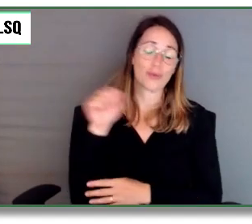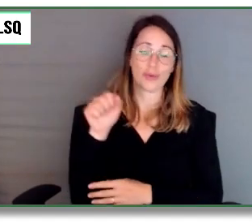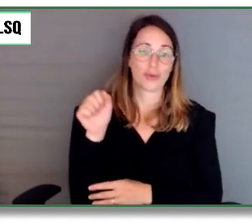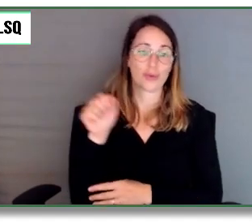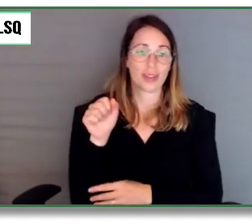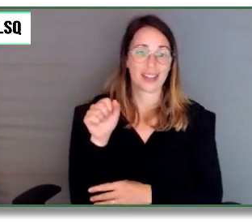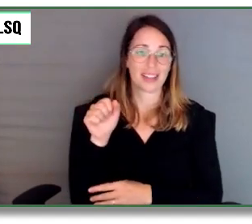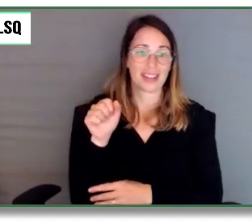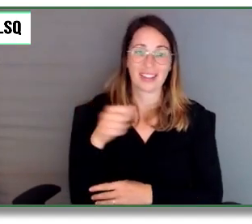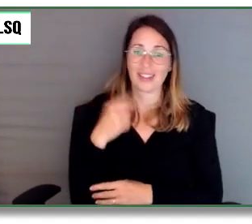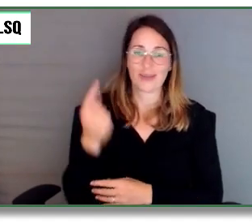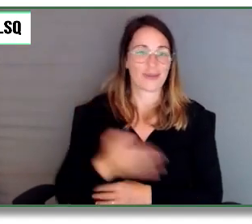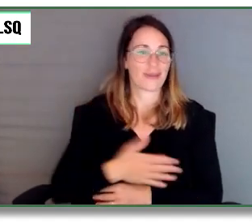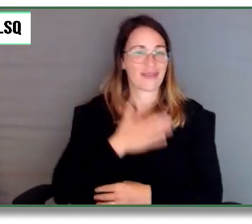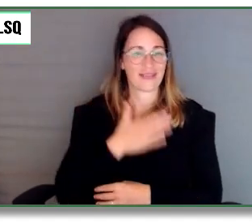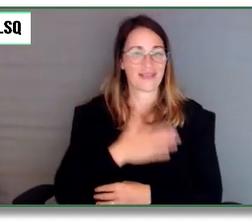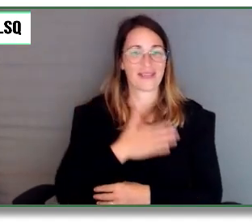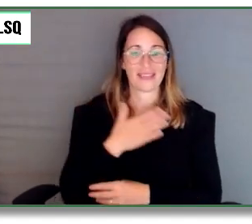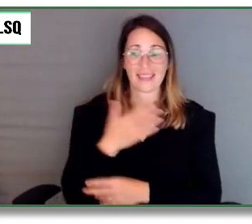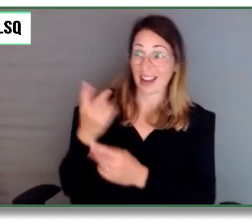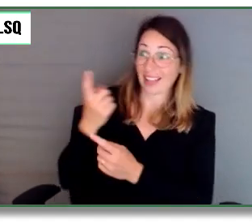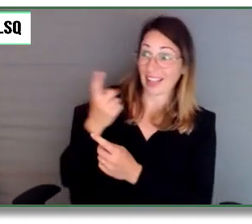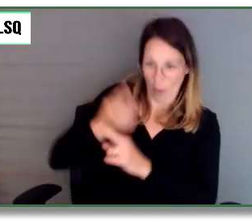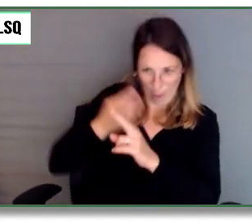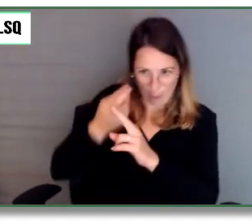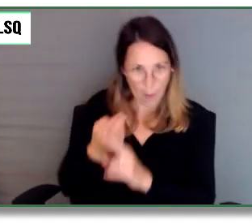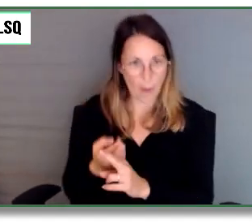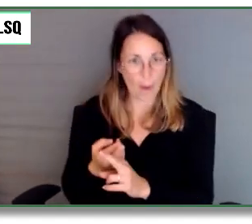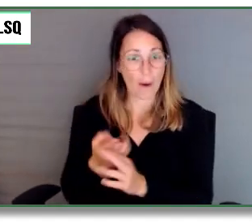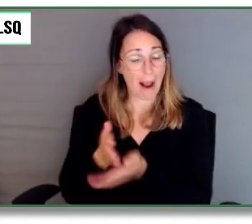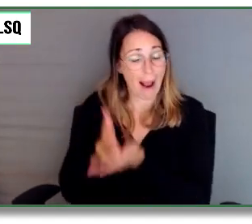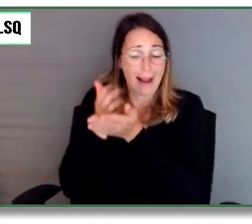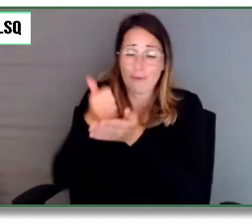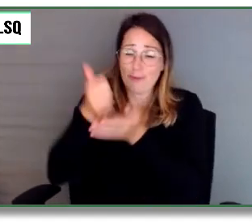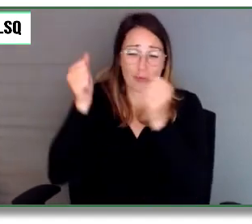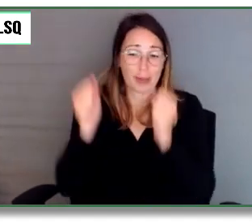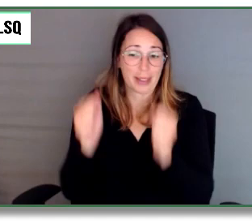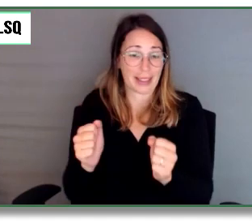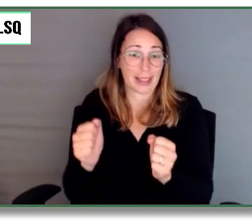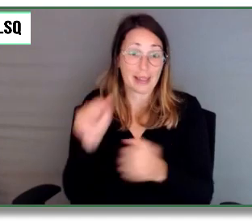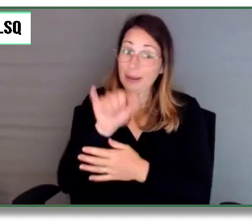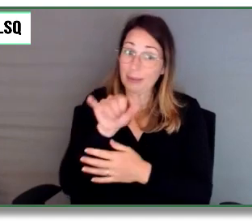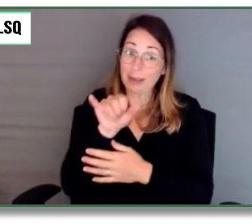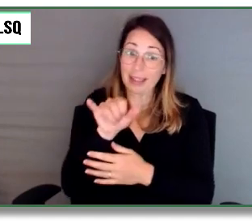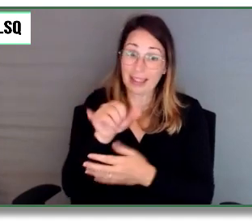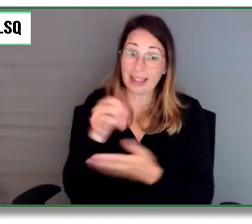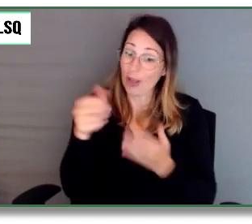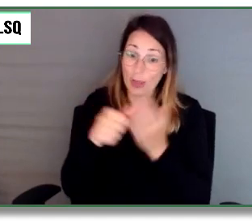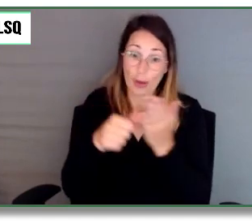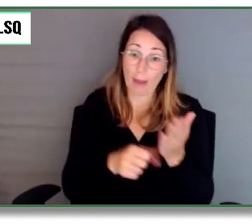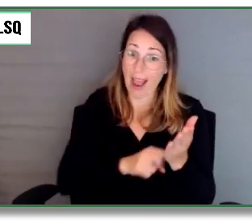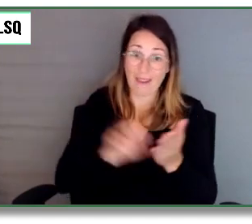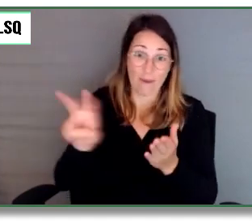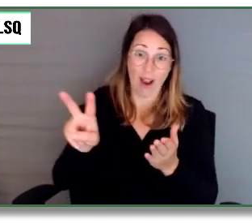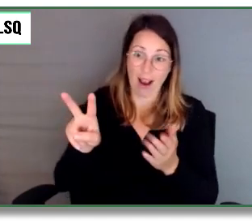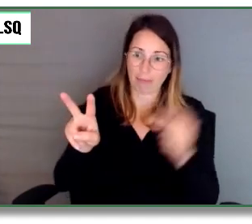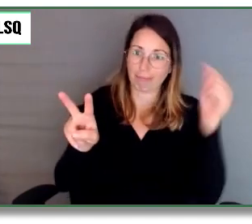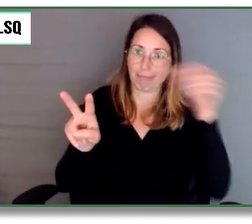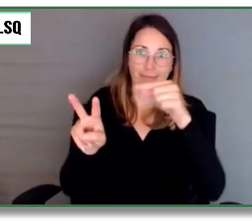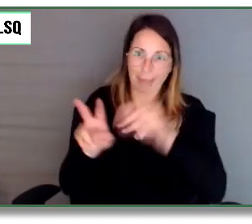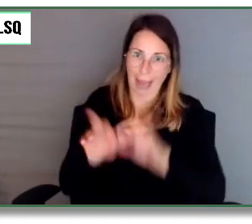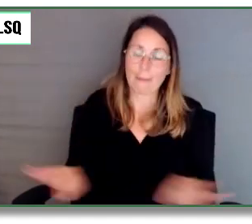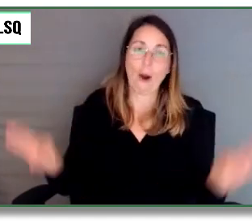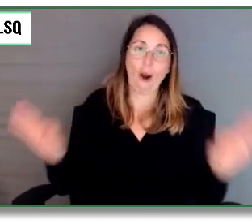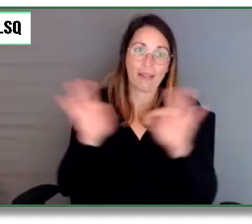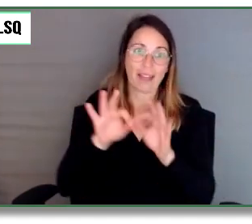à des questions et à aider comme on le peut. et'est pourquoi on vous a fait part de notre document car il est très important que l'on apprenne l'un de l'autre et qu'on n'ait pas